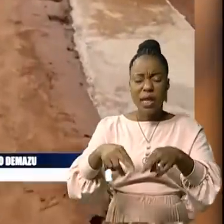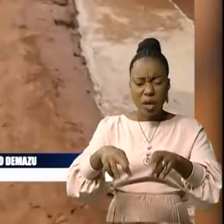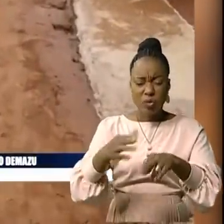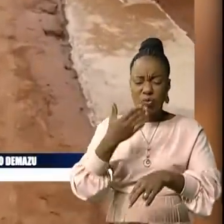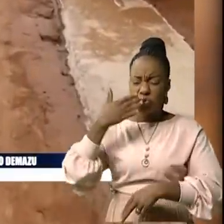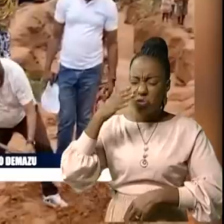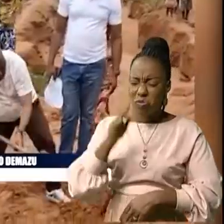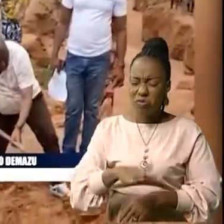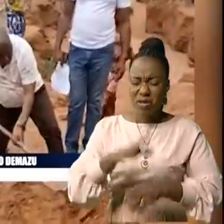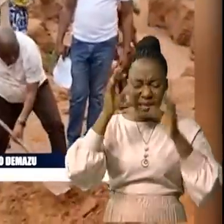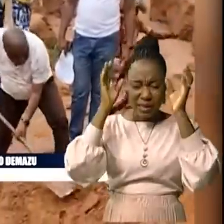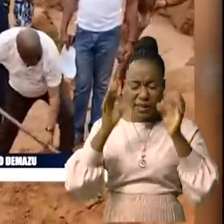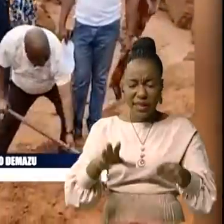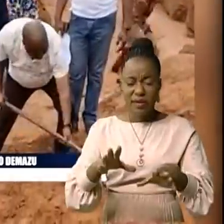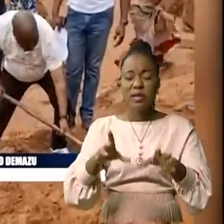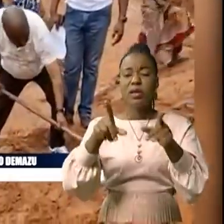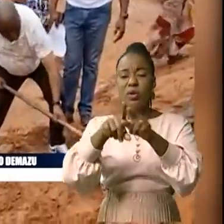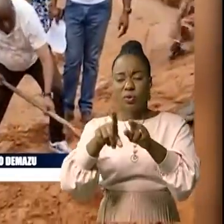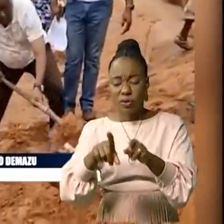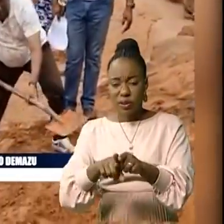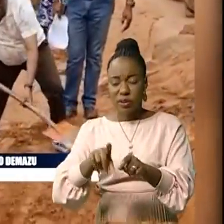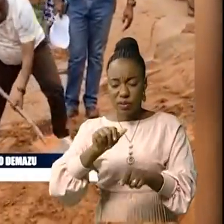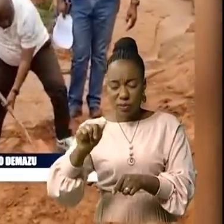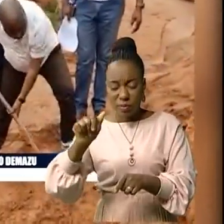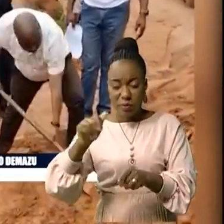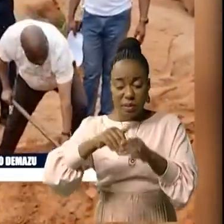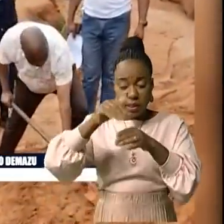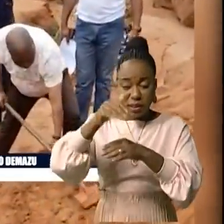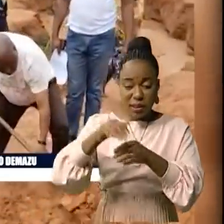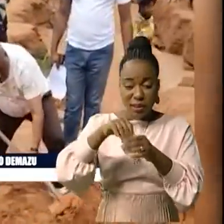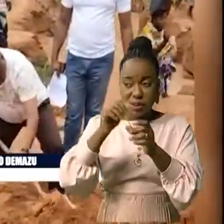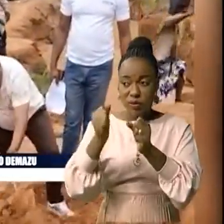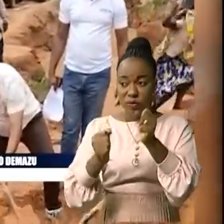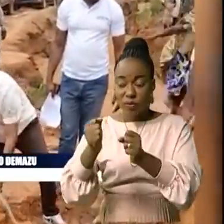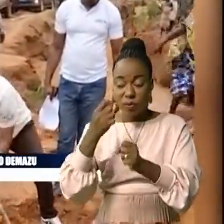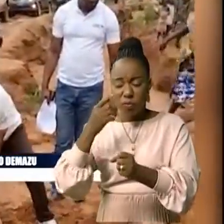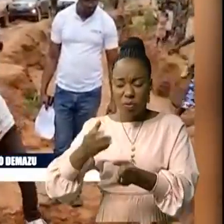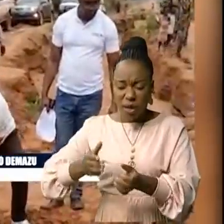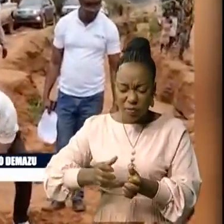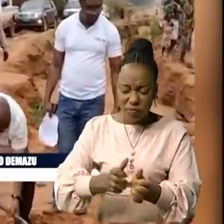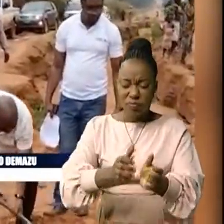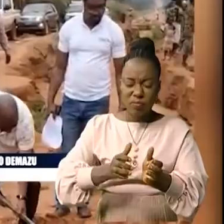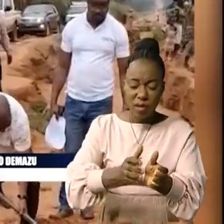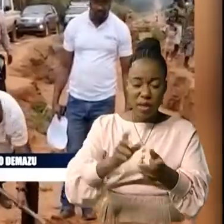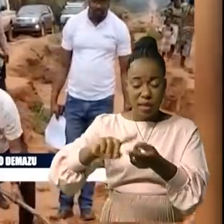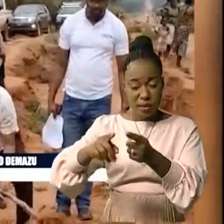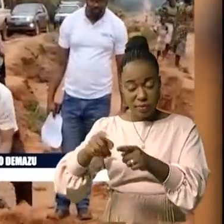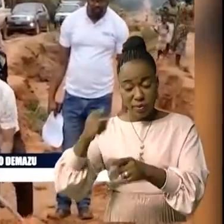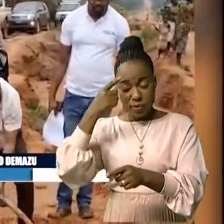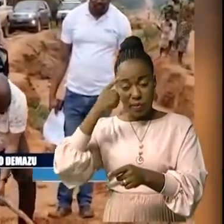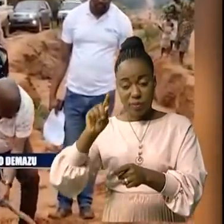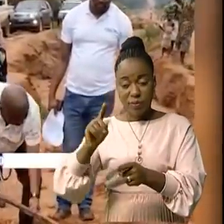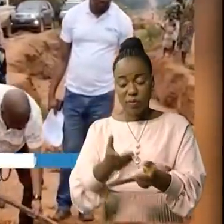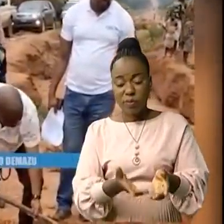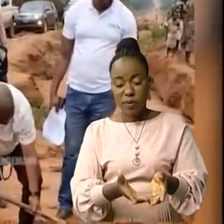avancé, François Roubou Ta Massoumboukou est même descendu de son véhicule pour prêter main-forte à la délégation afin de